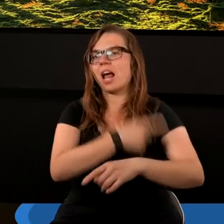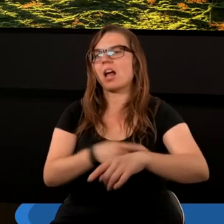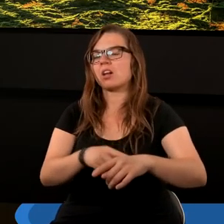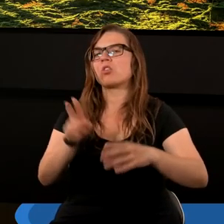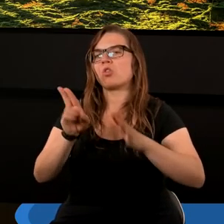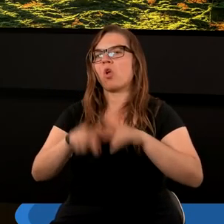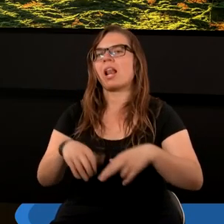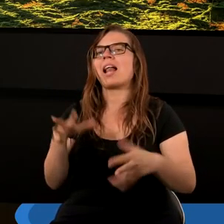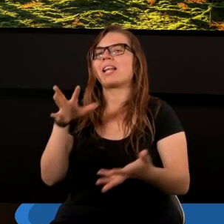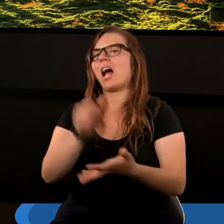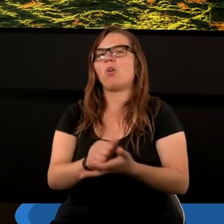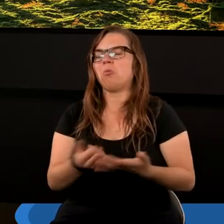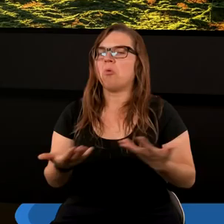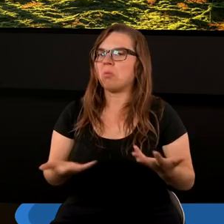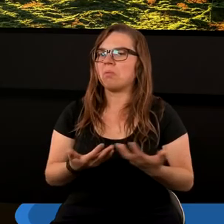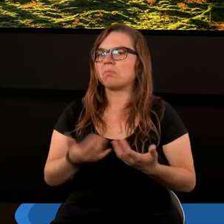została zagojona.